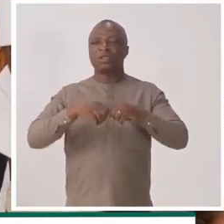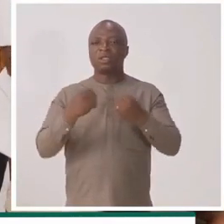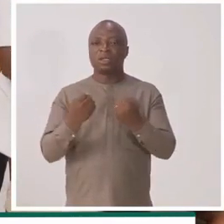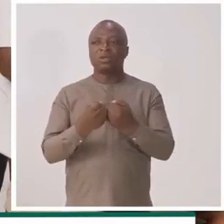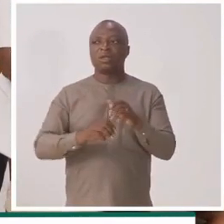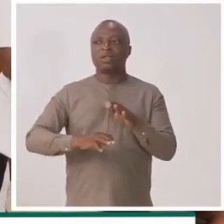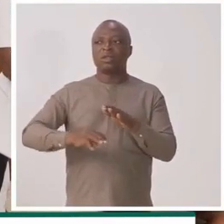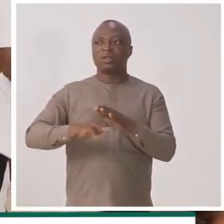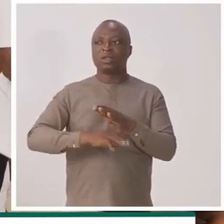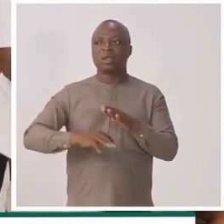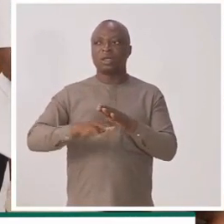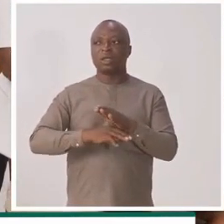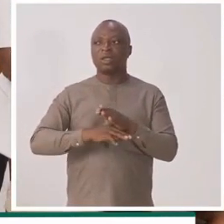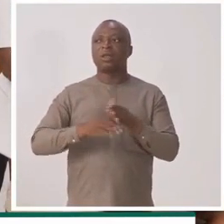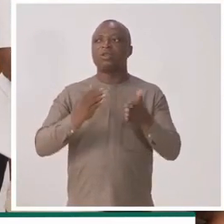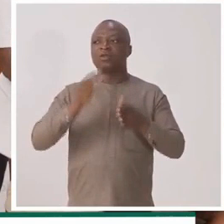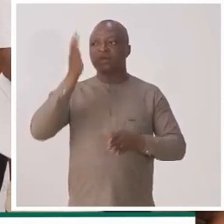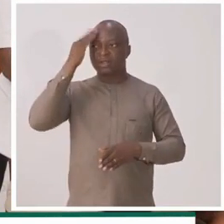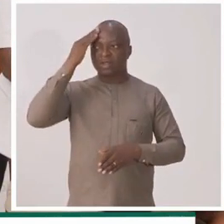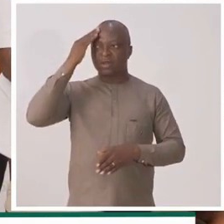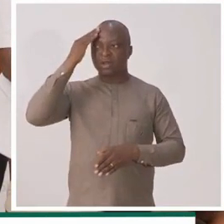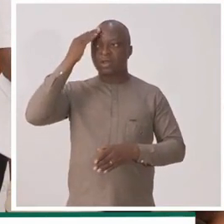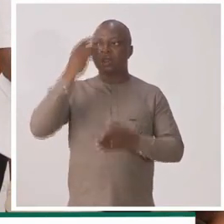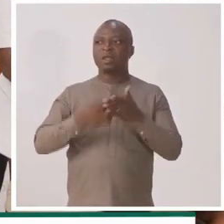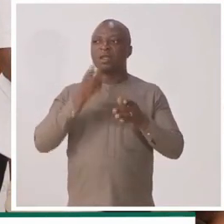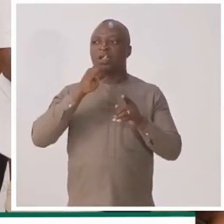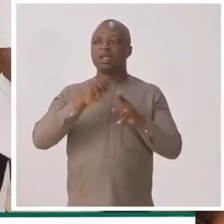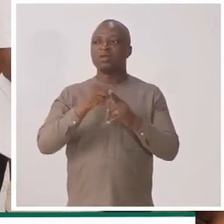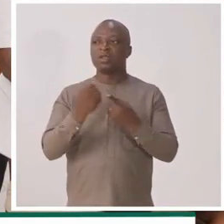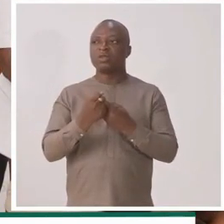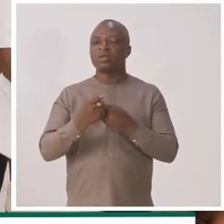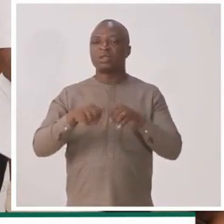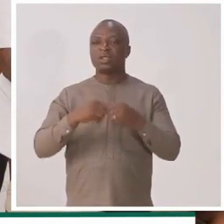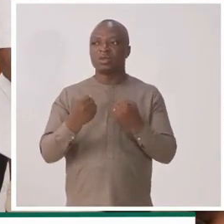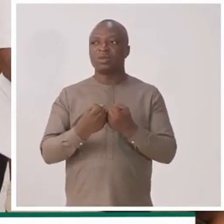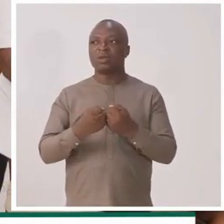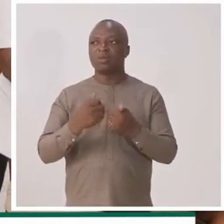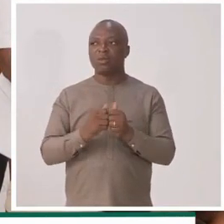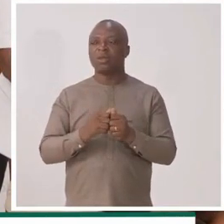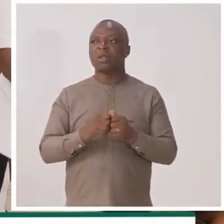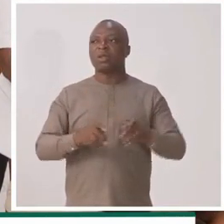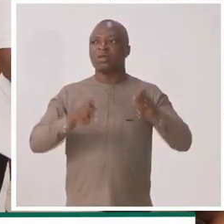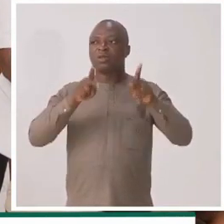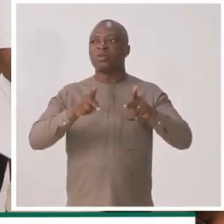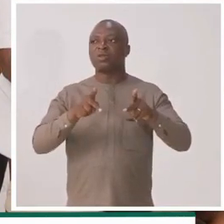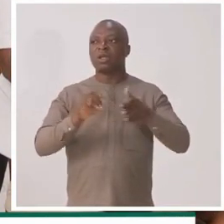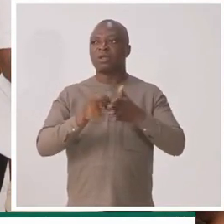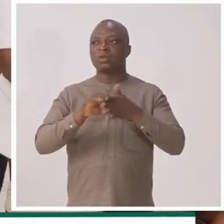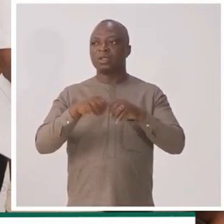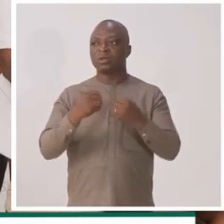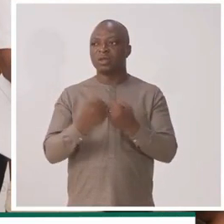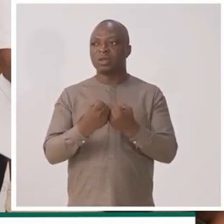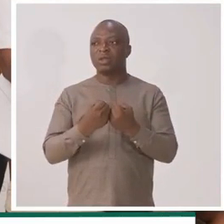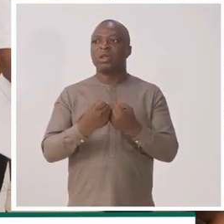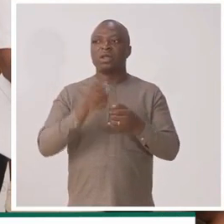secteurs des hydrocarbures et des carrières. Je voudrais savoir quel est l'état, les lieux des secteurs ou des défis qui se posent à